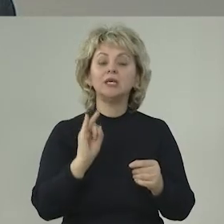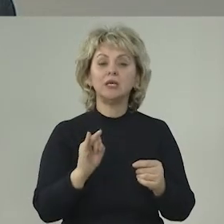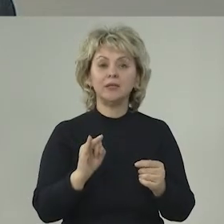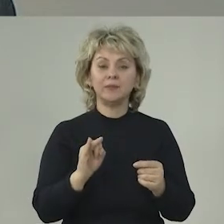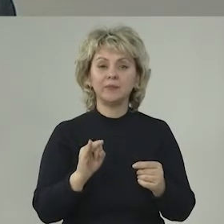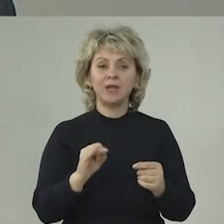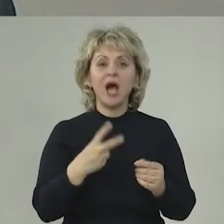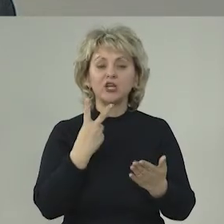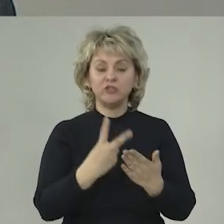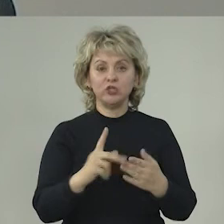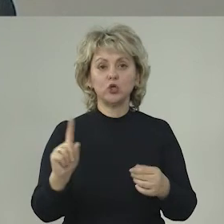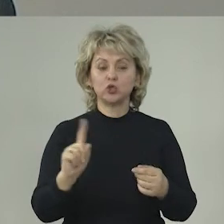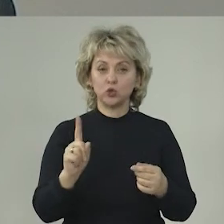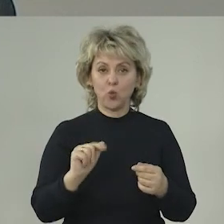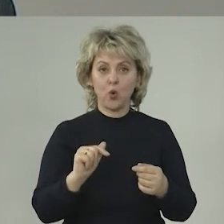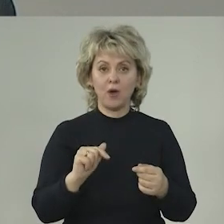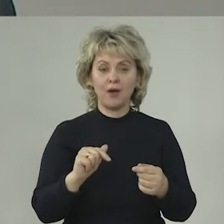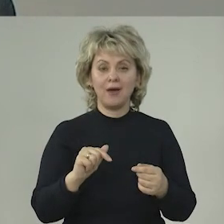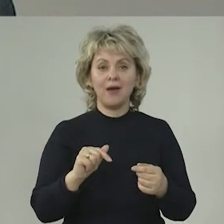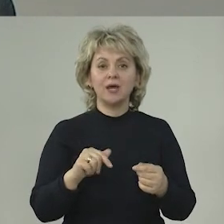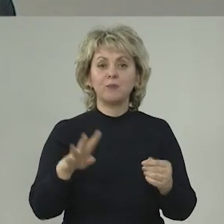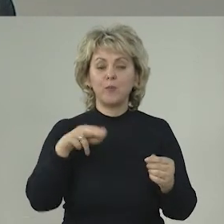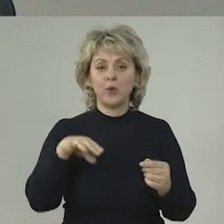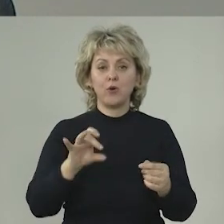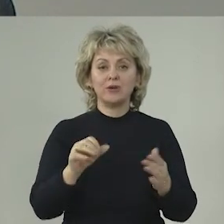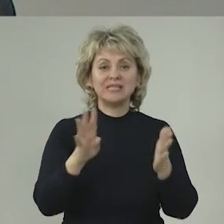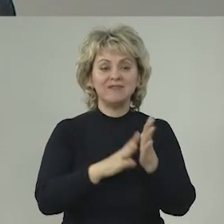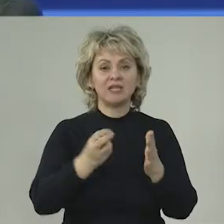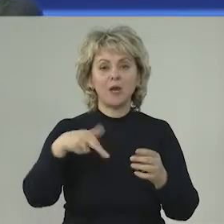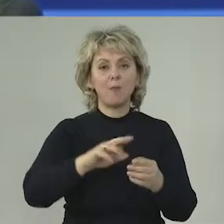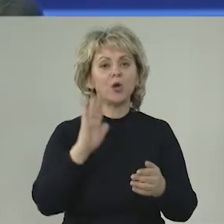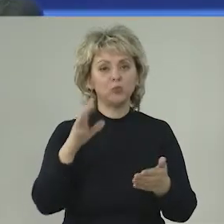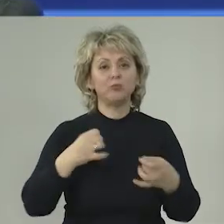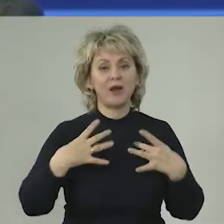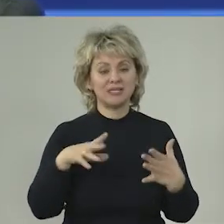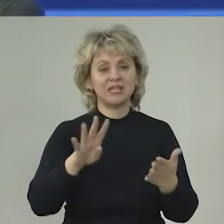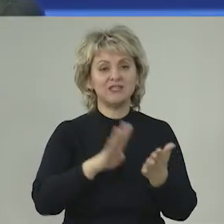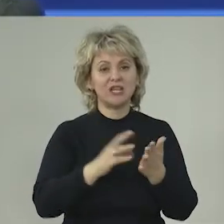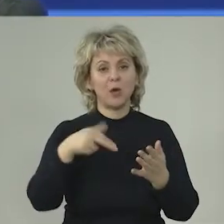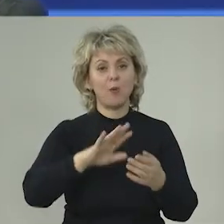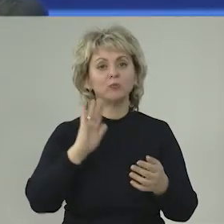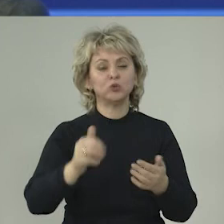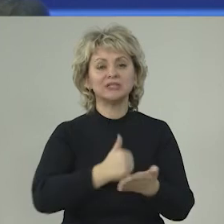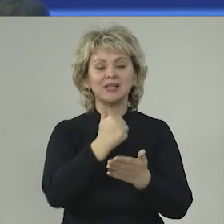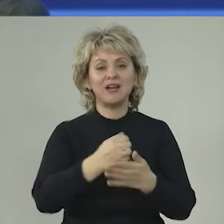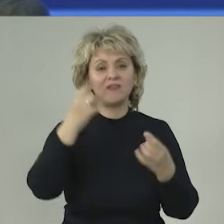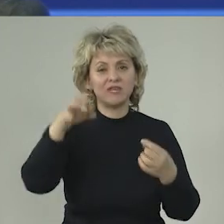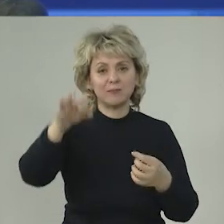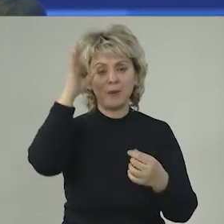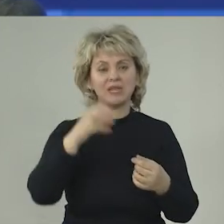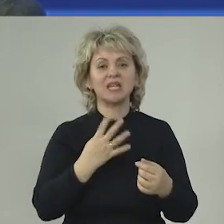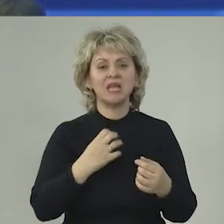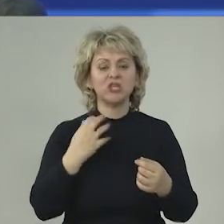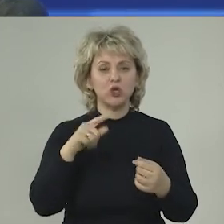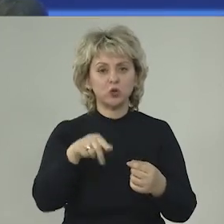И очевидно, что праздник 9 мая всегда будет главным. Мы вспоминаем дедов,